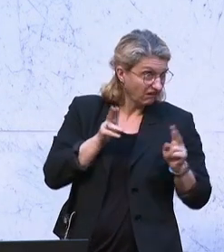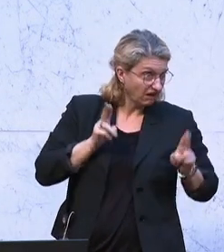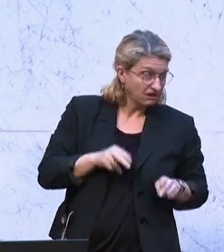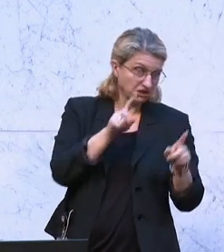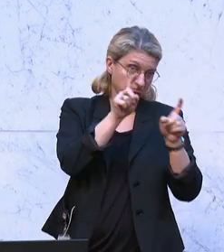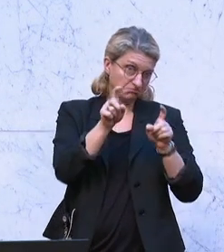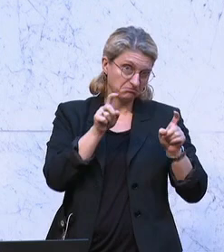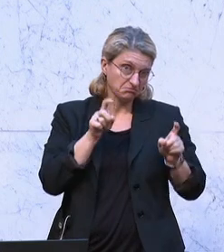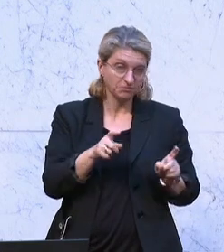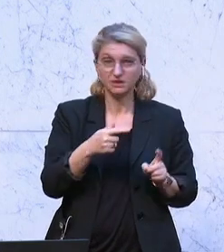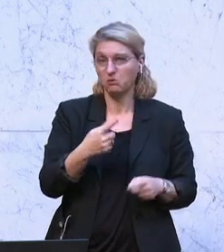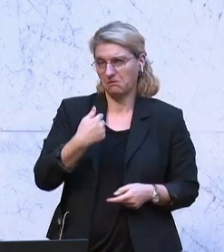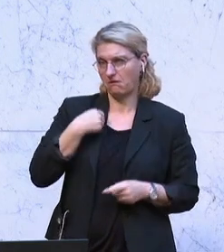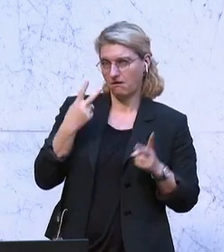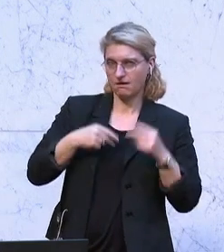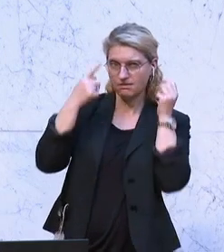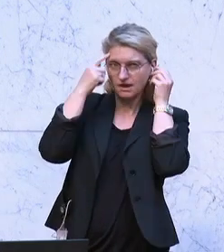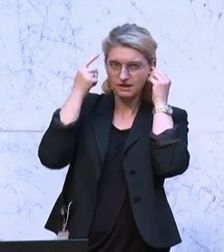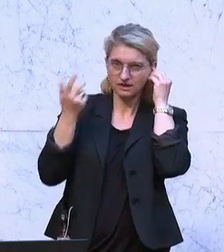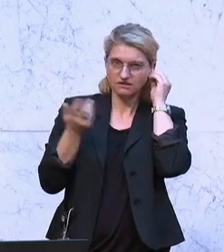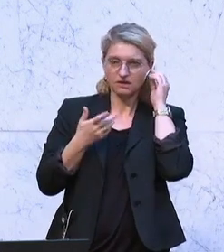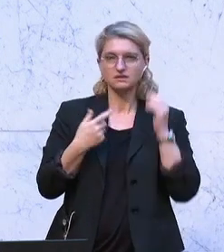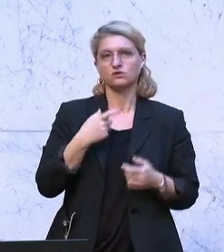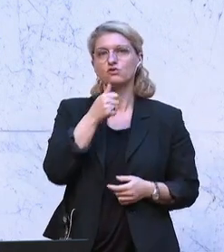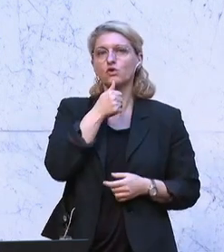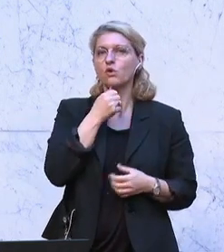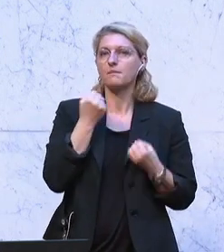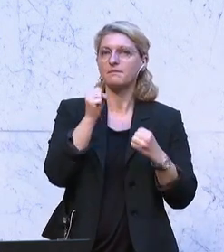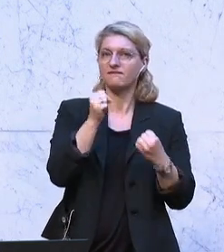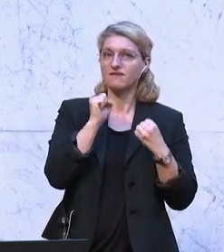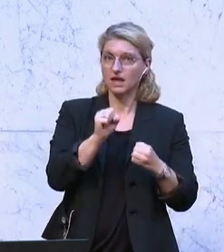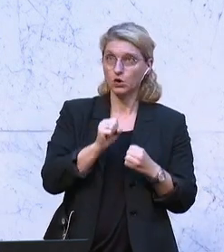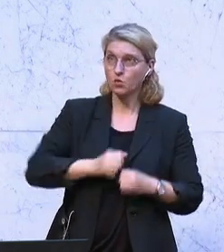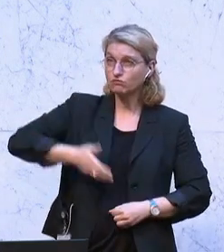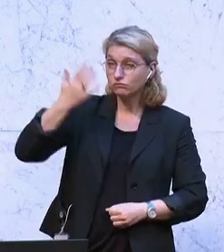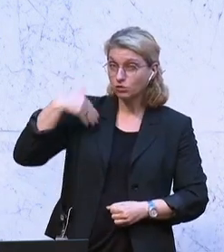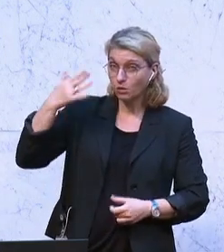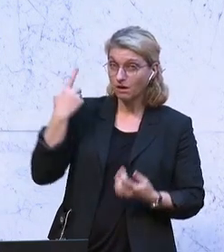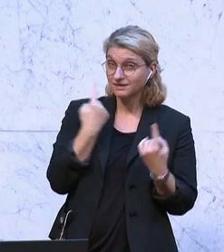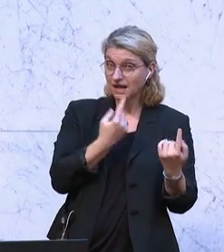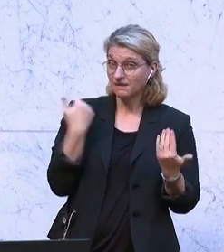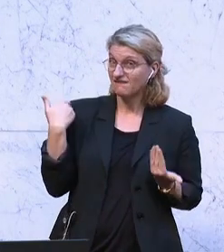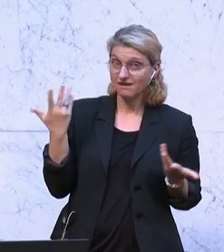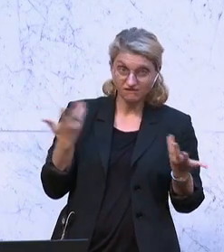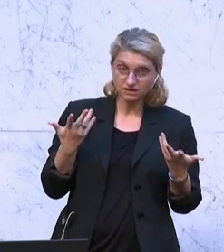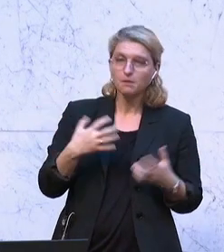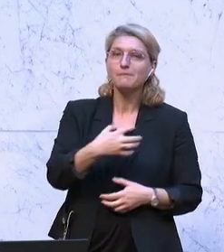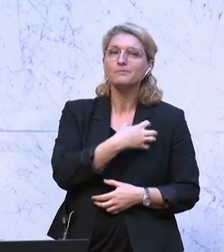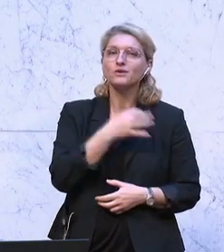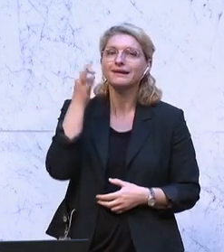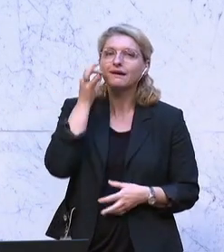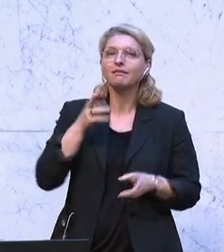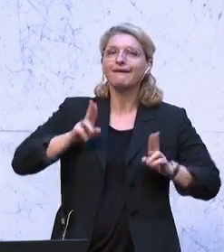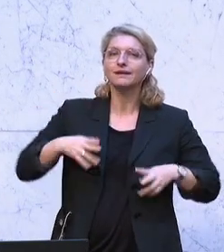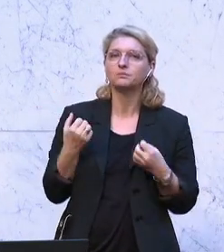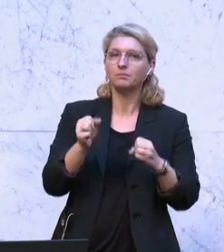eigentlich könnte ich mich daran erinnern, dass die grüne Bewegung einmal eine Bürgerinnenrechtsbewegung war. Nur davon